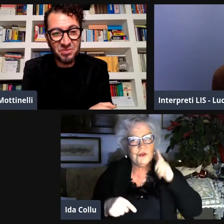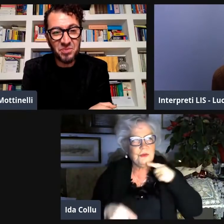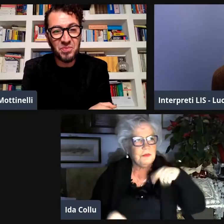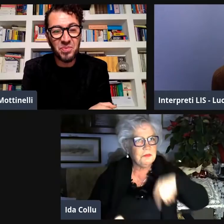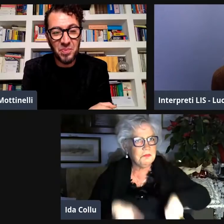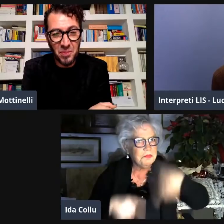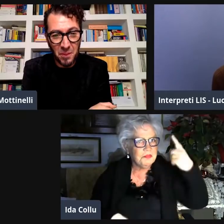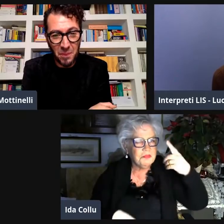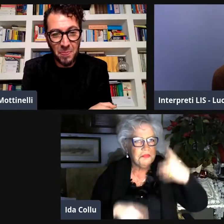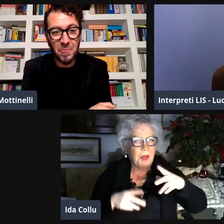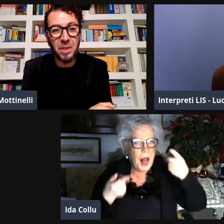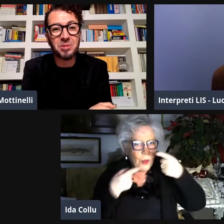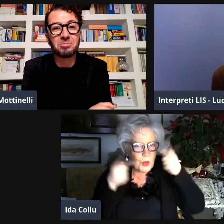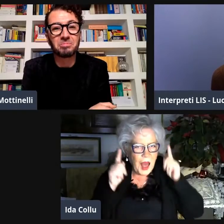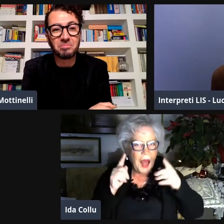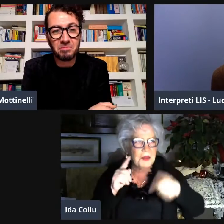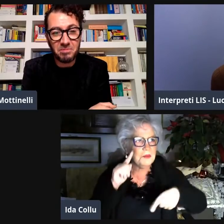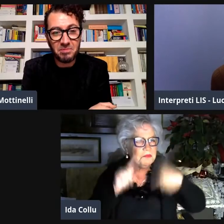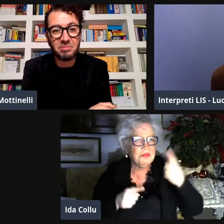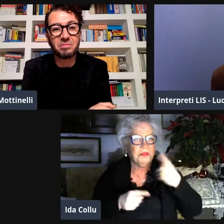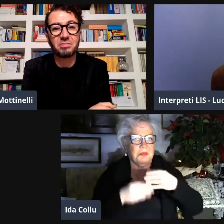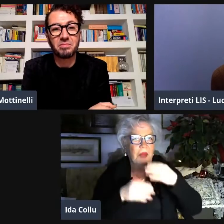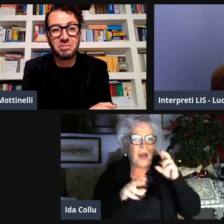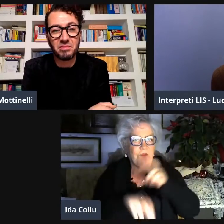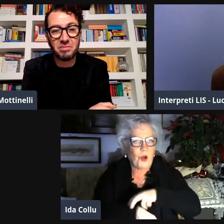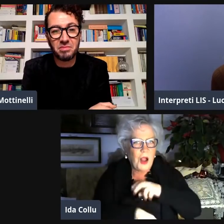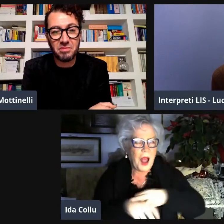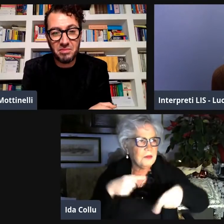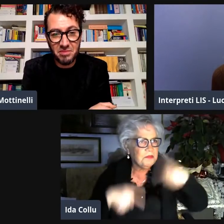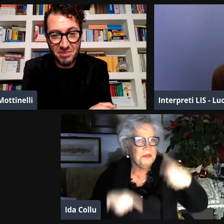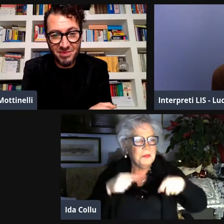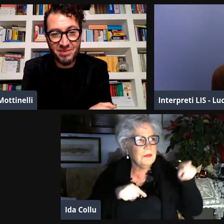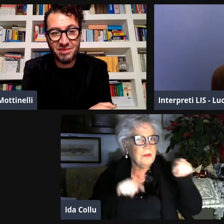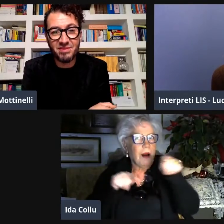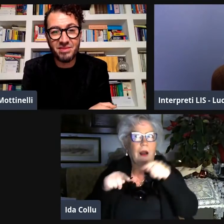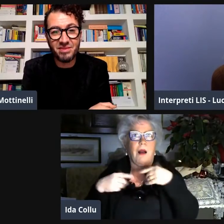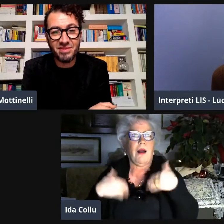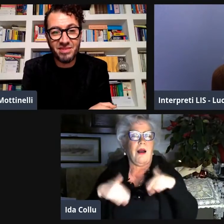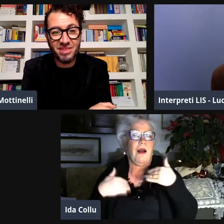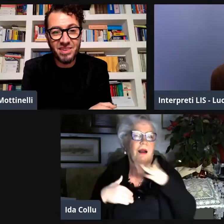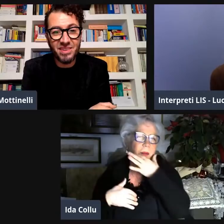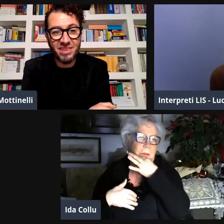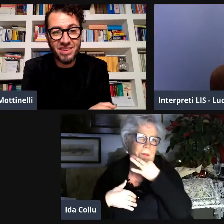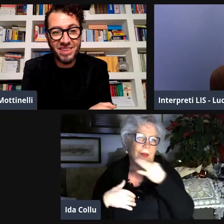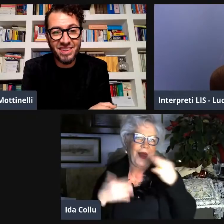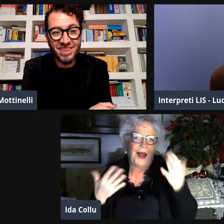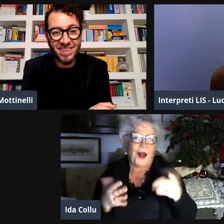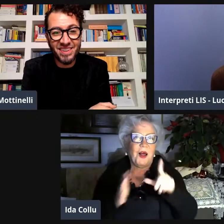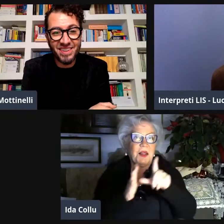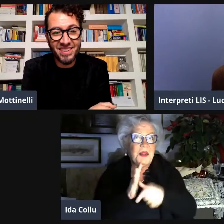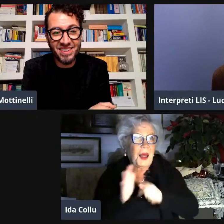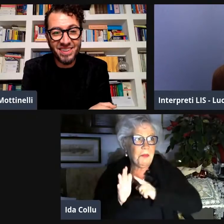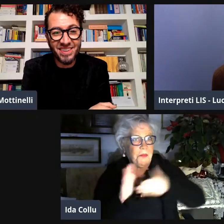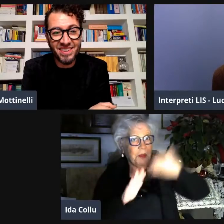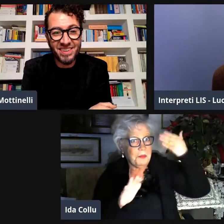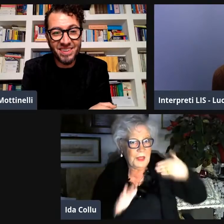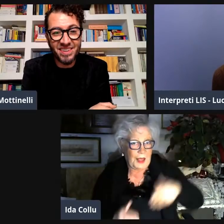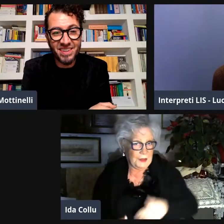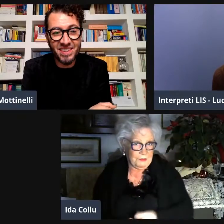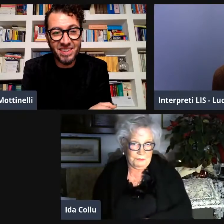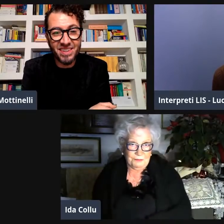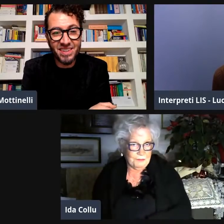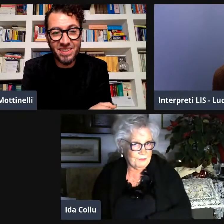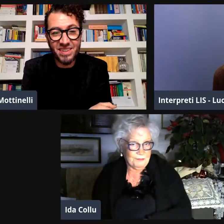molto orgogliosa di questo. Quindi grazie per avermi invitato, visto perché ti sei laureato e hai preso un dottorato. Insomma,